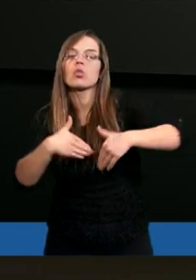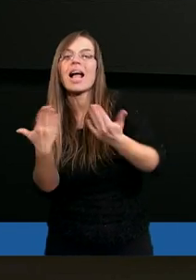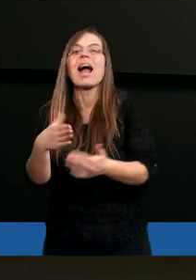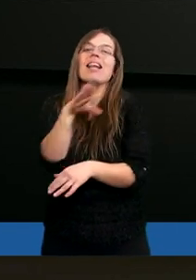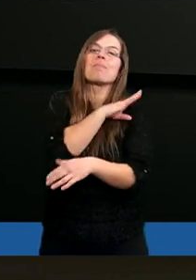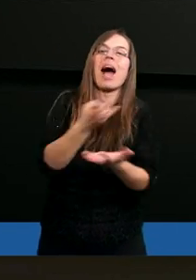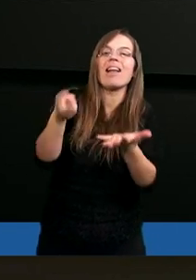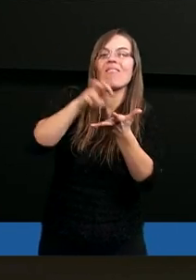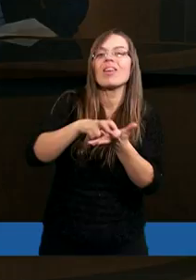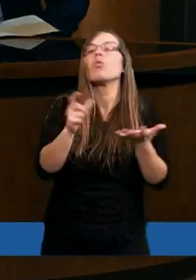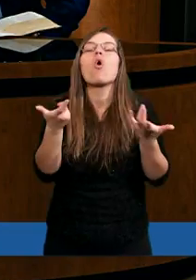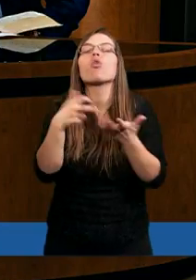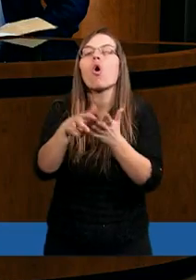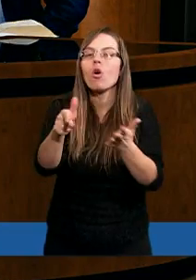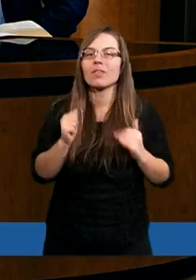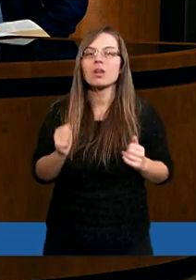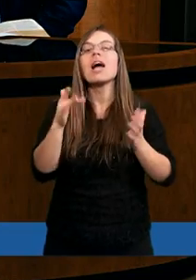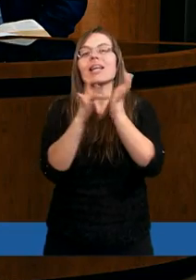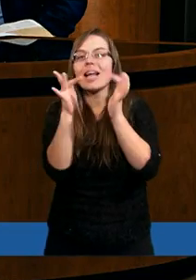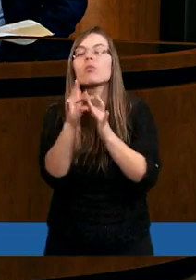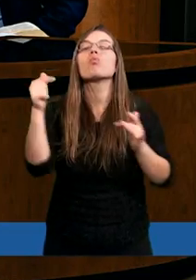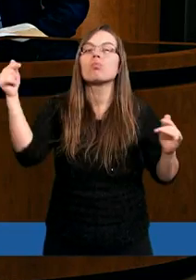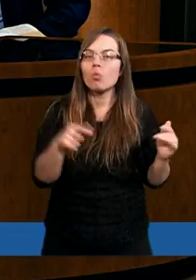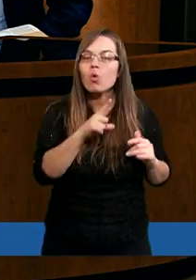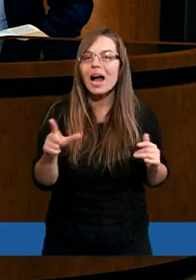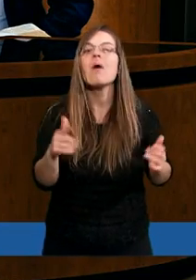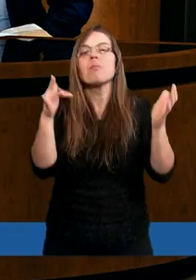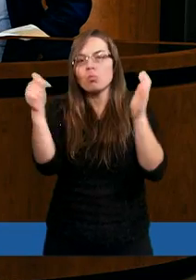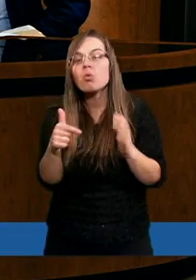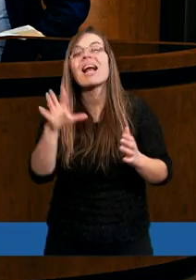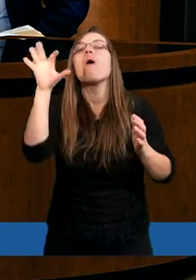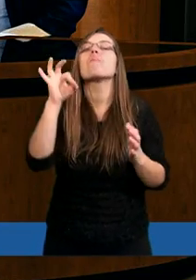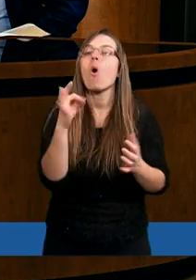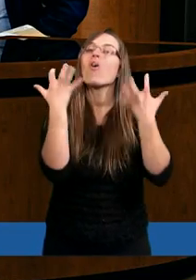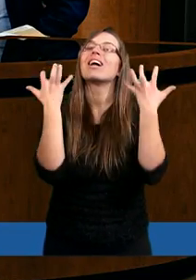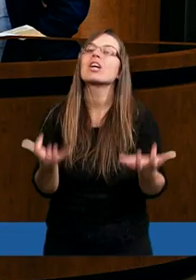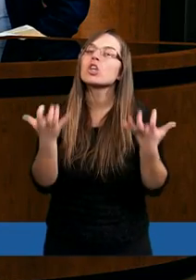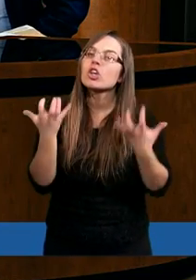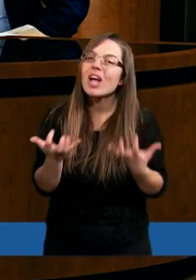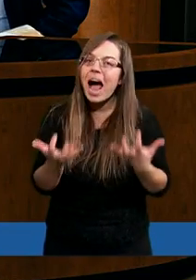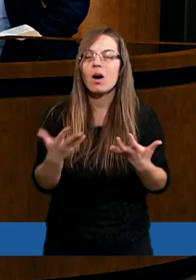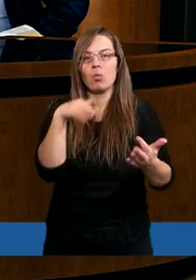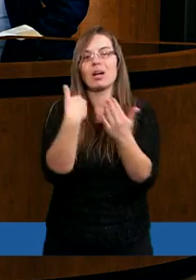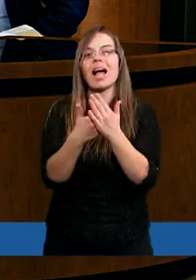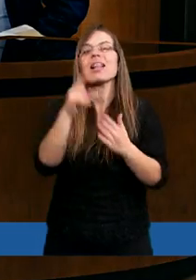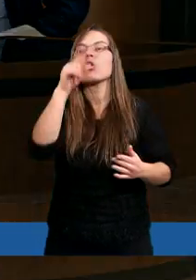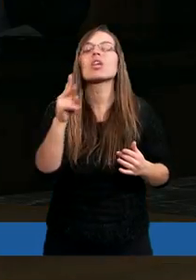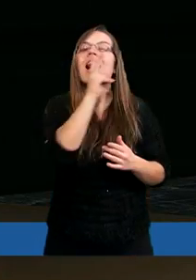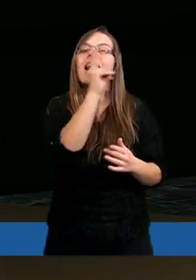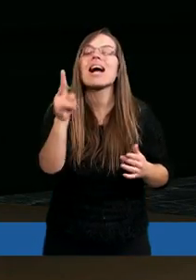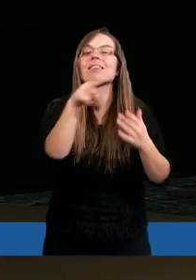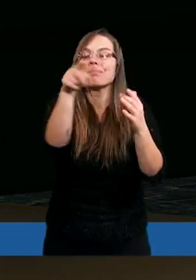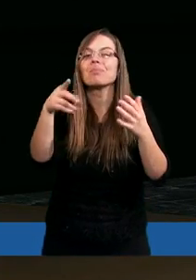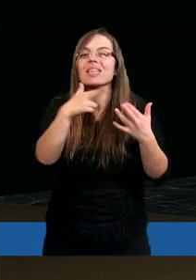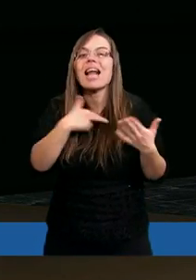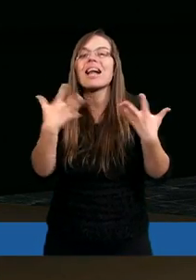stać z martwych? Czy Jezus musiał? Jezus musiał, bo chciał. Dlatego, że On każdego z nas